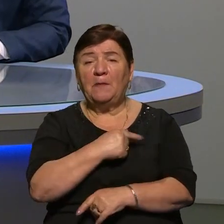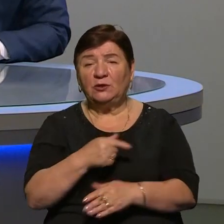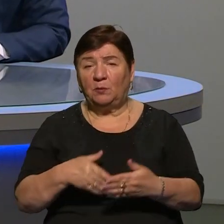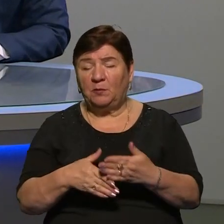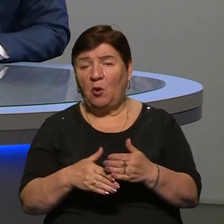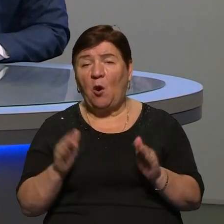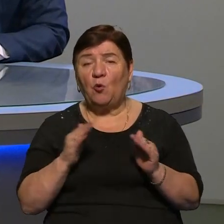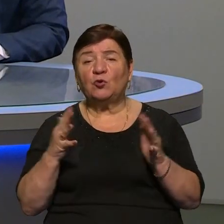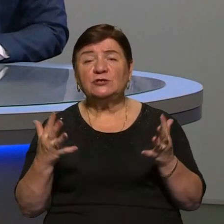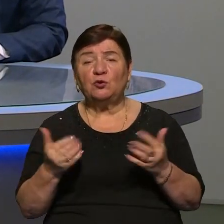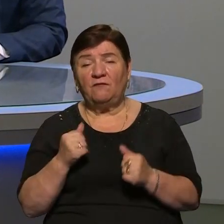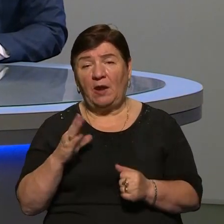охорони здоров'я був з нами на прямому зв'язку.